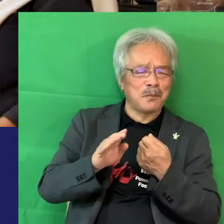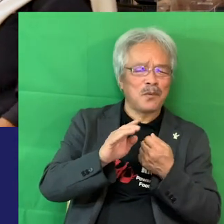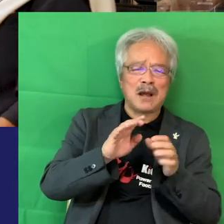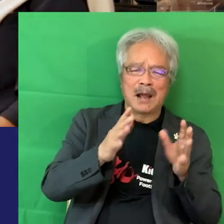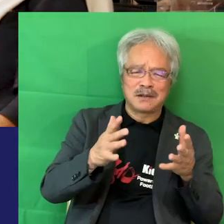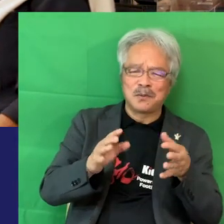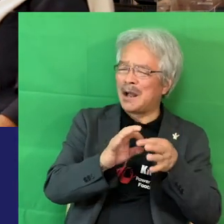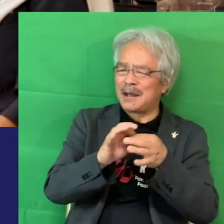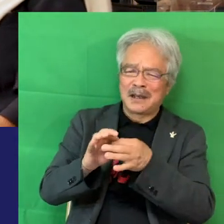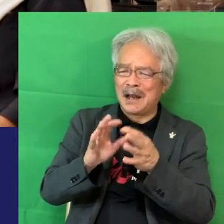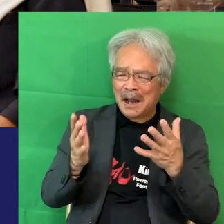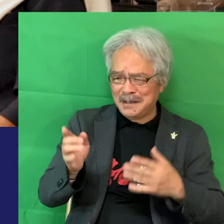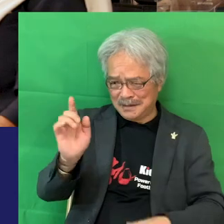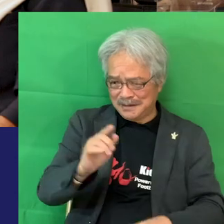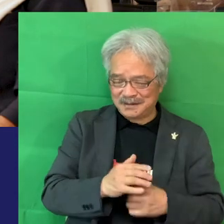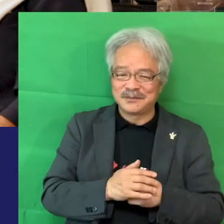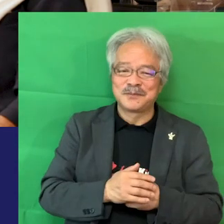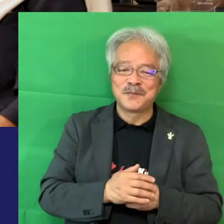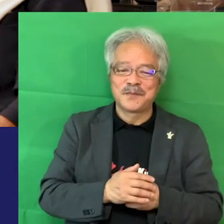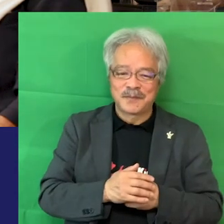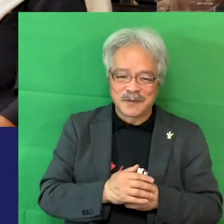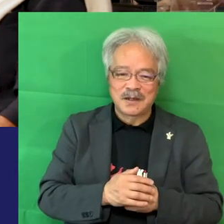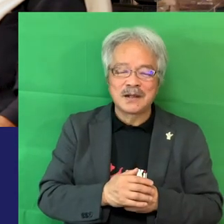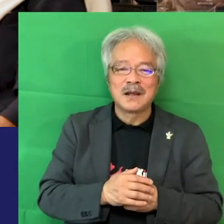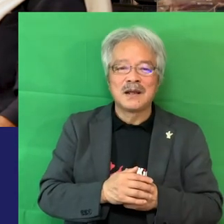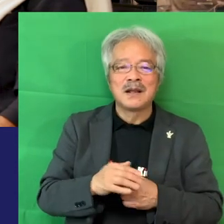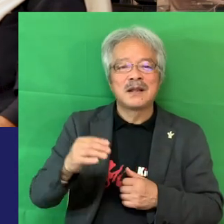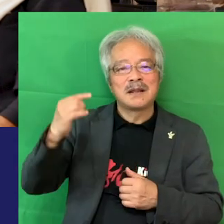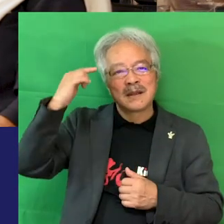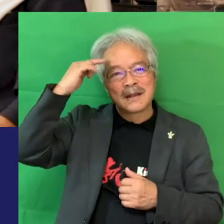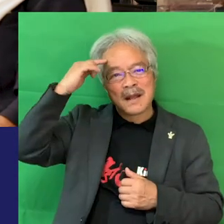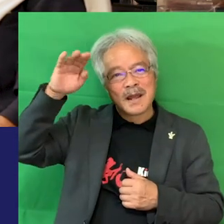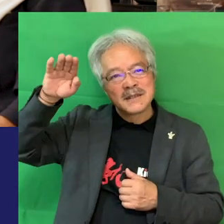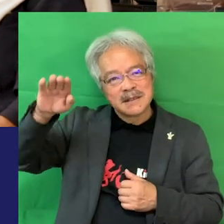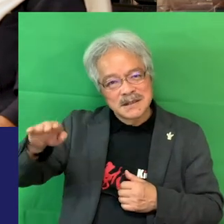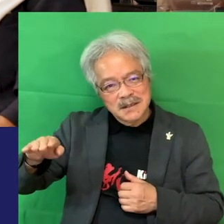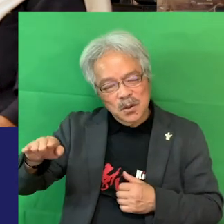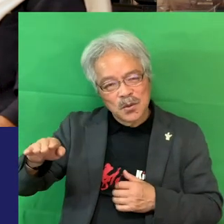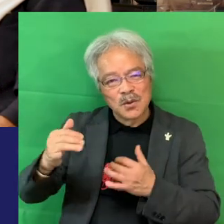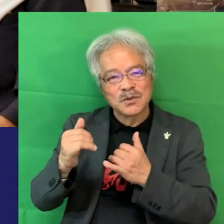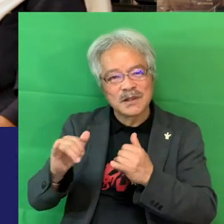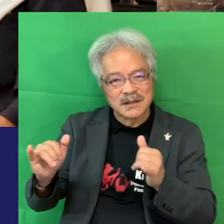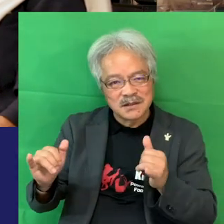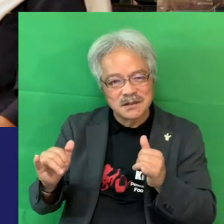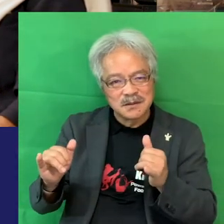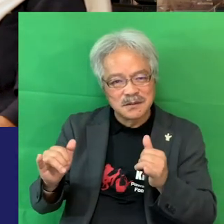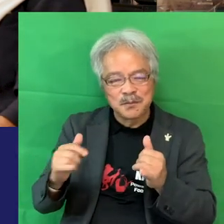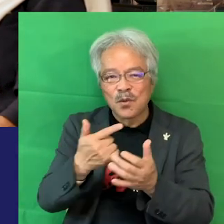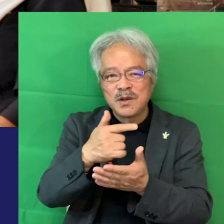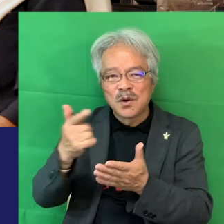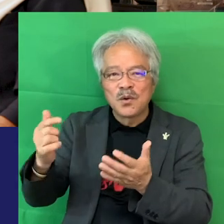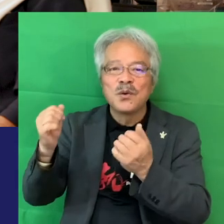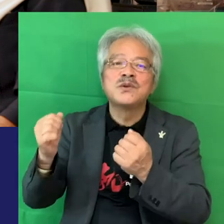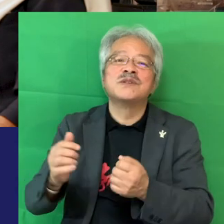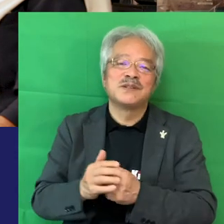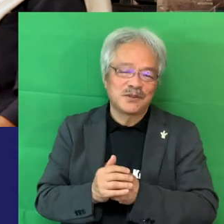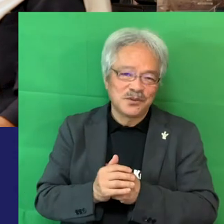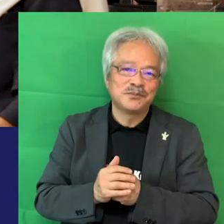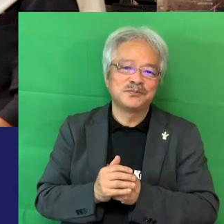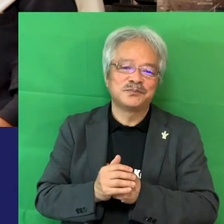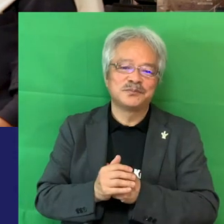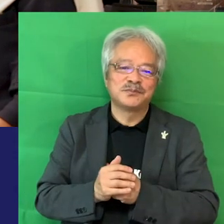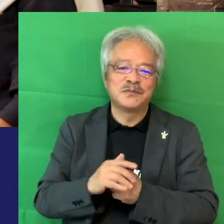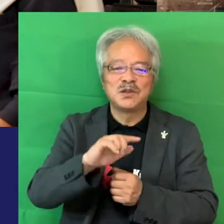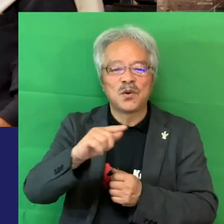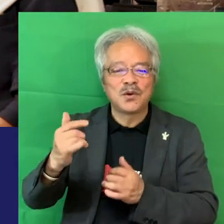関係なく低身長の小人さんたちもいろいろなカラーの人がいるようにいるんだと思います